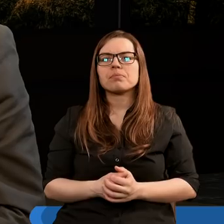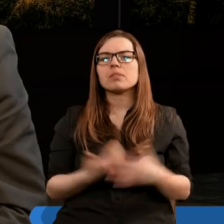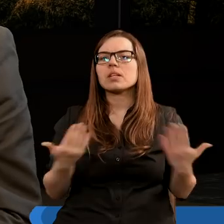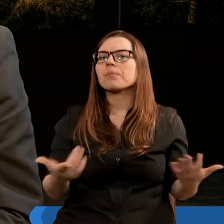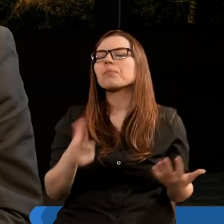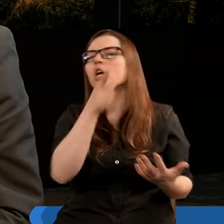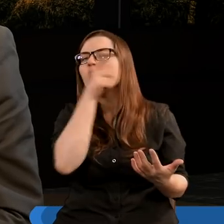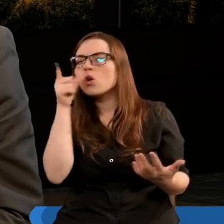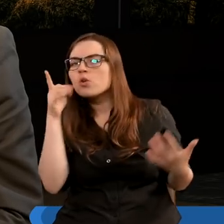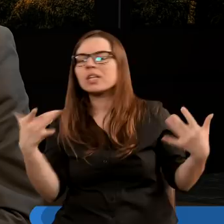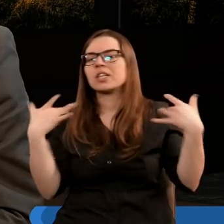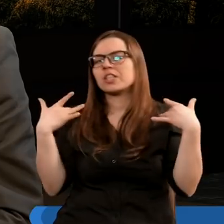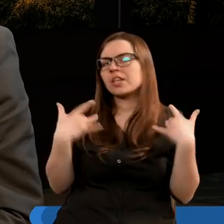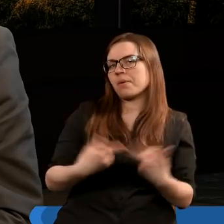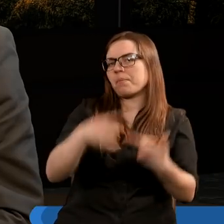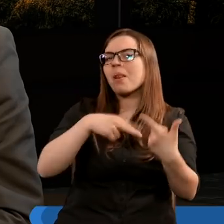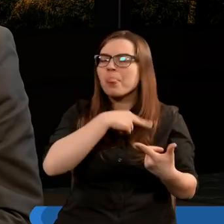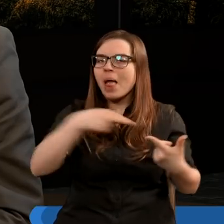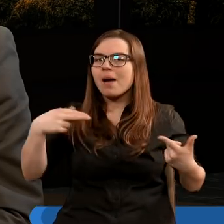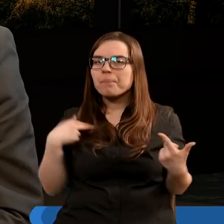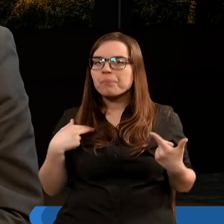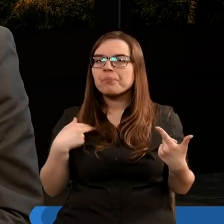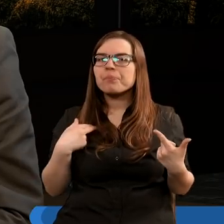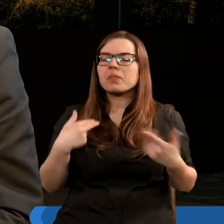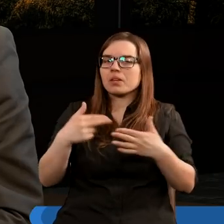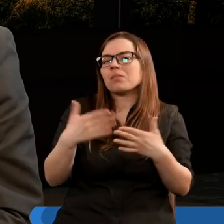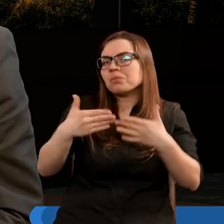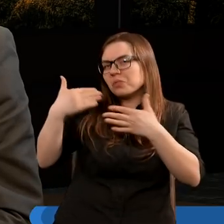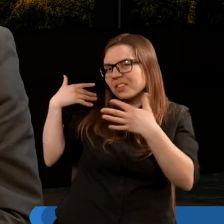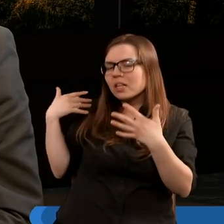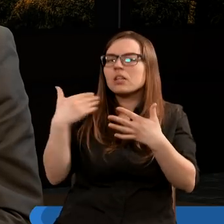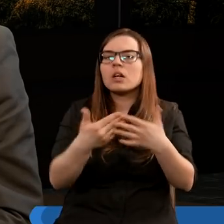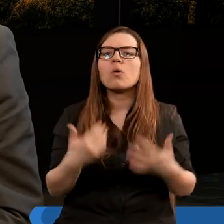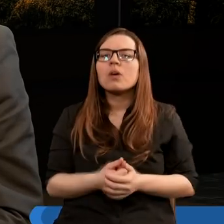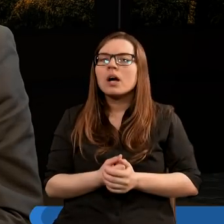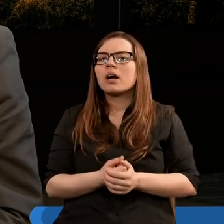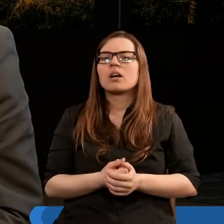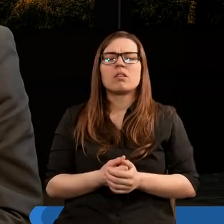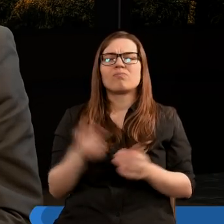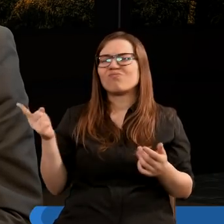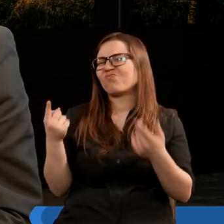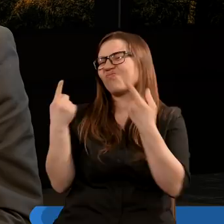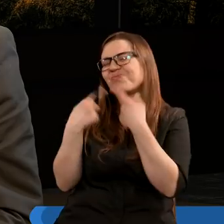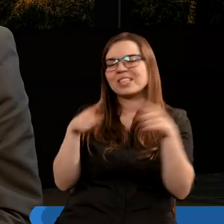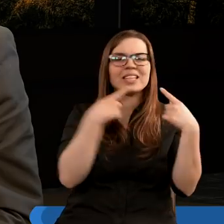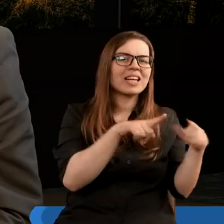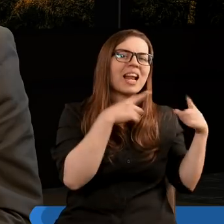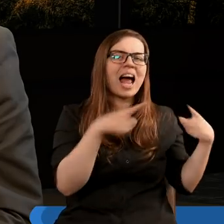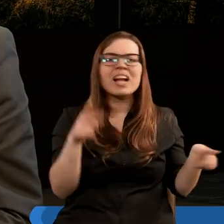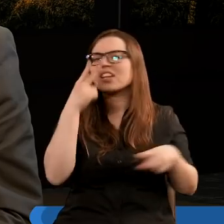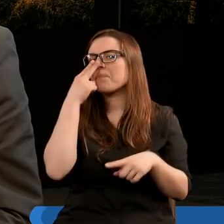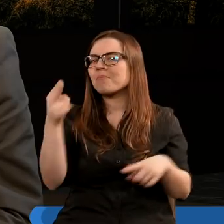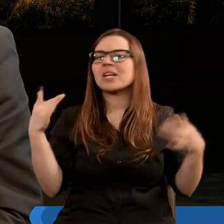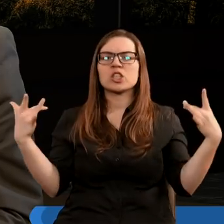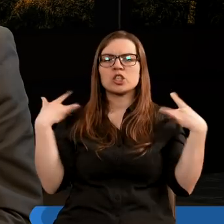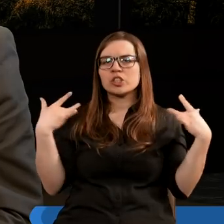Ludzie żyjący przed nami parę wieków do tyłu zupełnie inaczej patrzyli na życie.